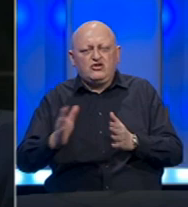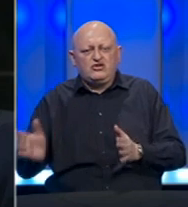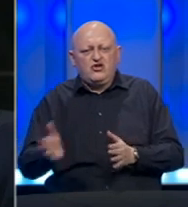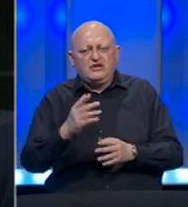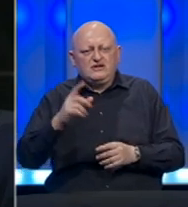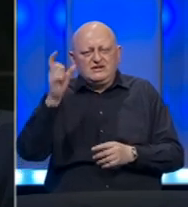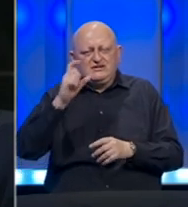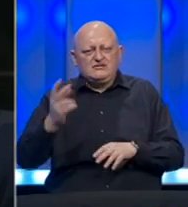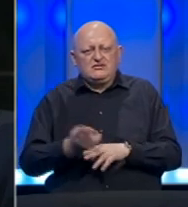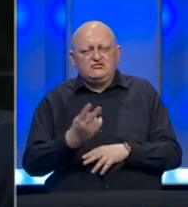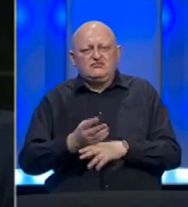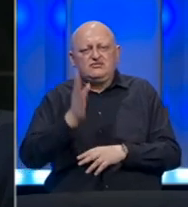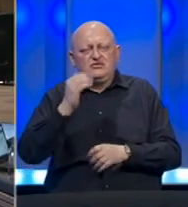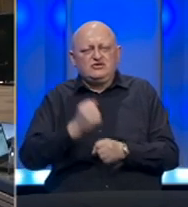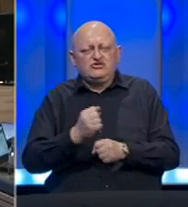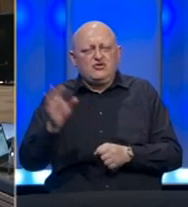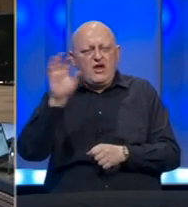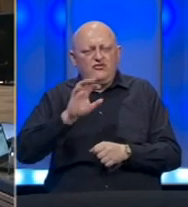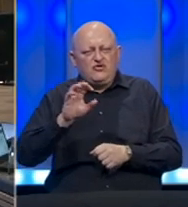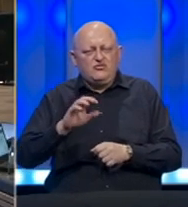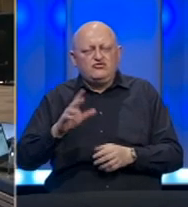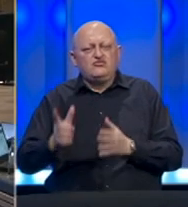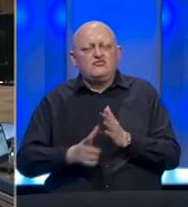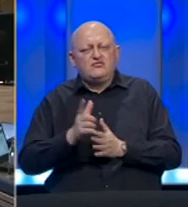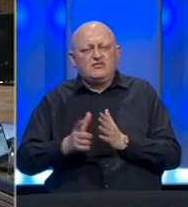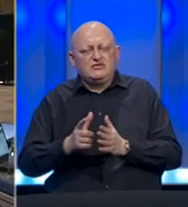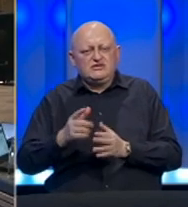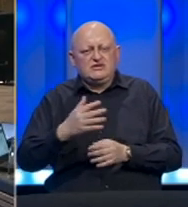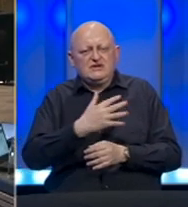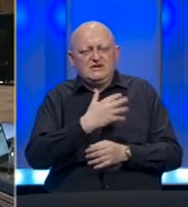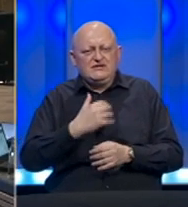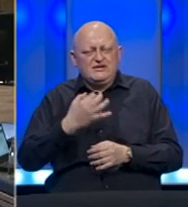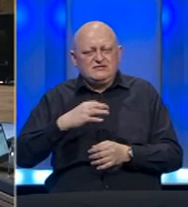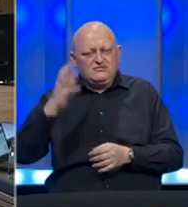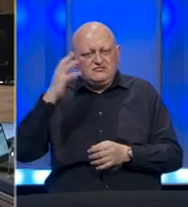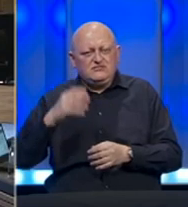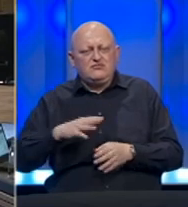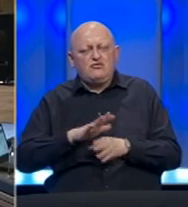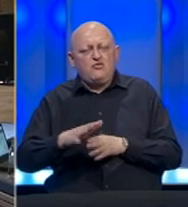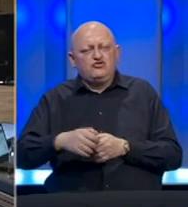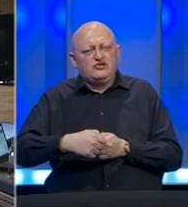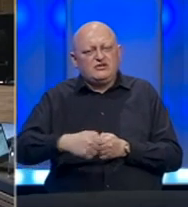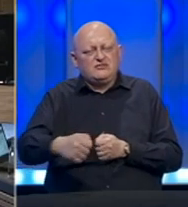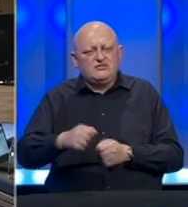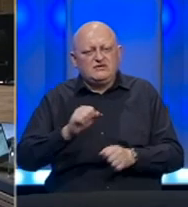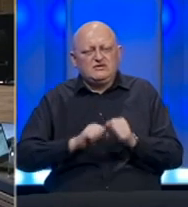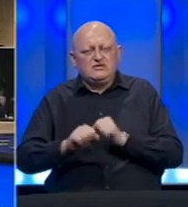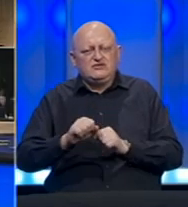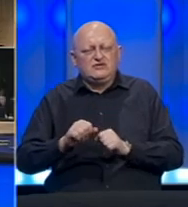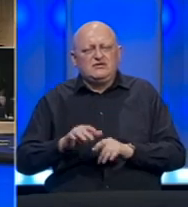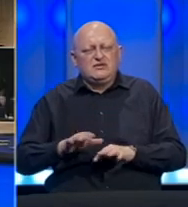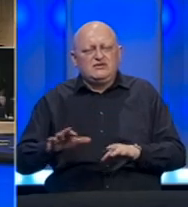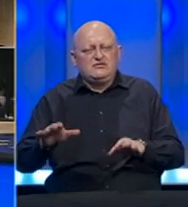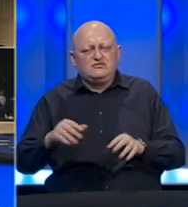srbijanskih državljana na radu u Evropske zemlje. Umeđu vremenu, premijer Hrvatske predstavio je popuštanje mjera zaštite tokom epidemije